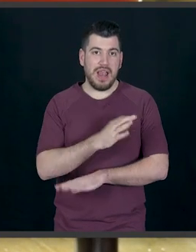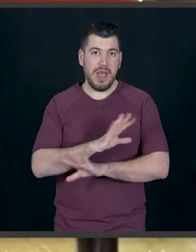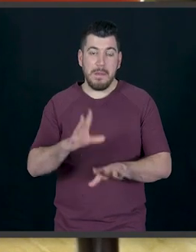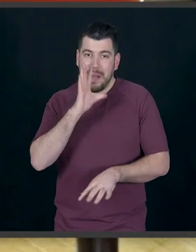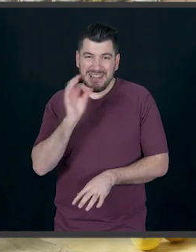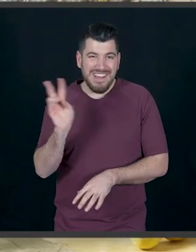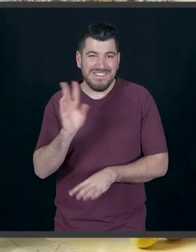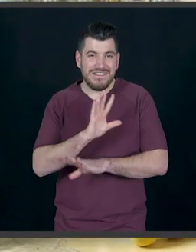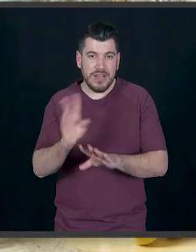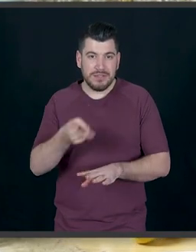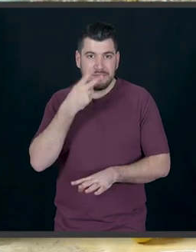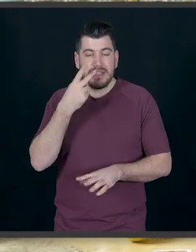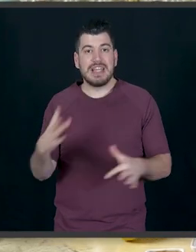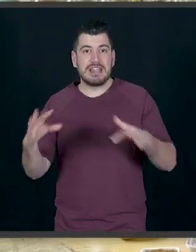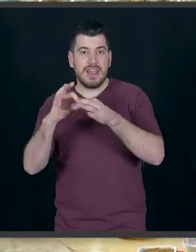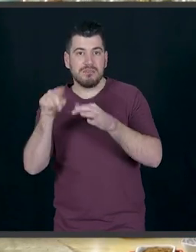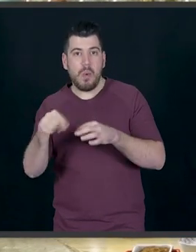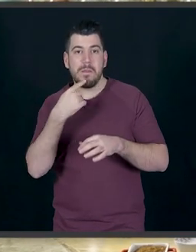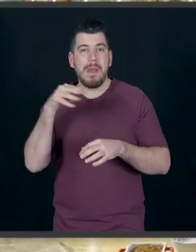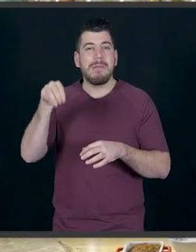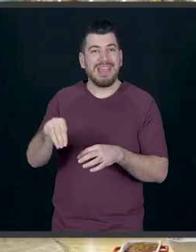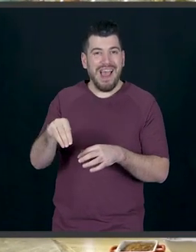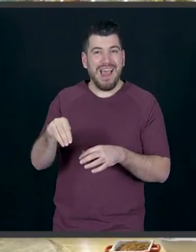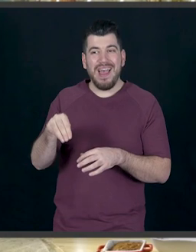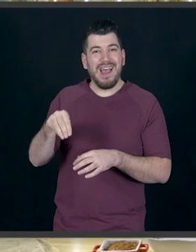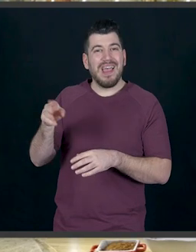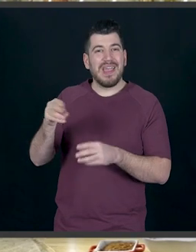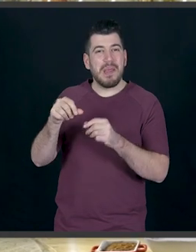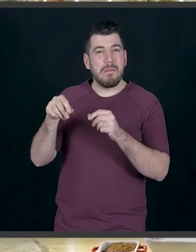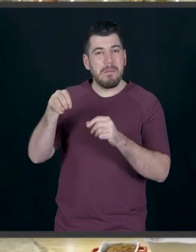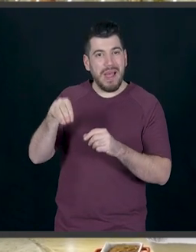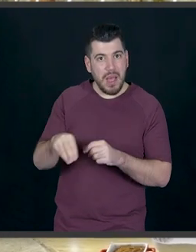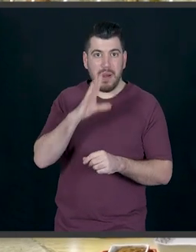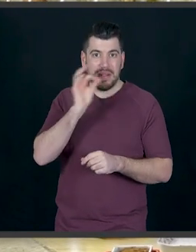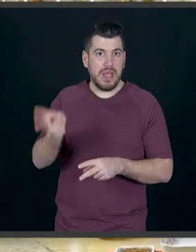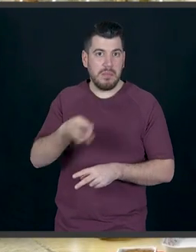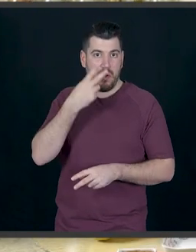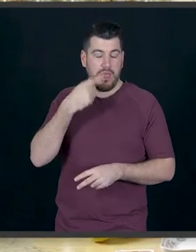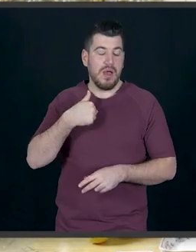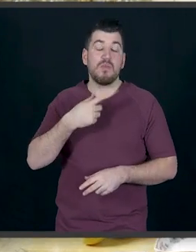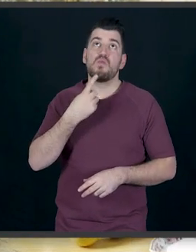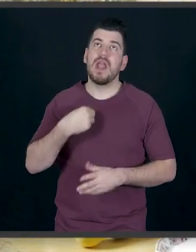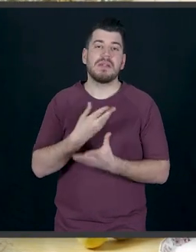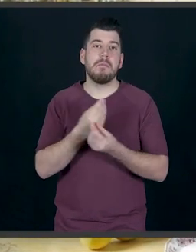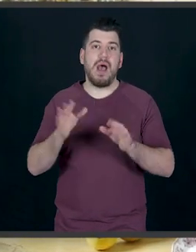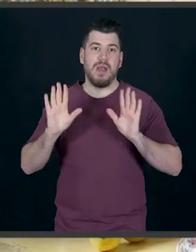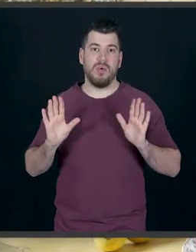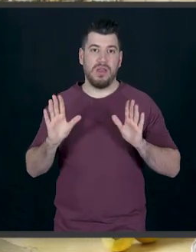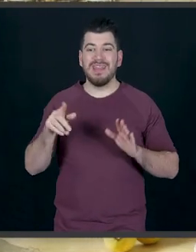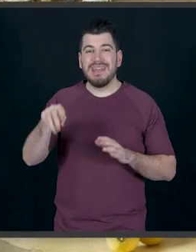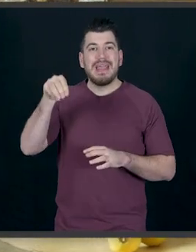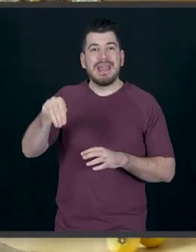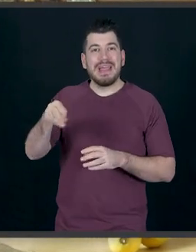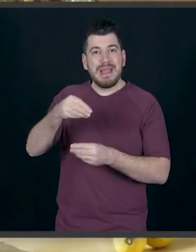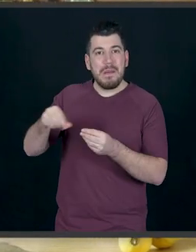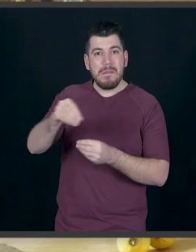Μυρίζει η βανίλια και συσυνδυατούμε τη μαγιά. Η μαγιά είναι μία μυρωδιά που πραγματικά με τρελαίνει. Η